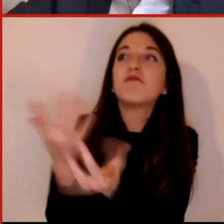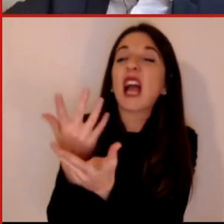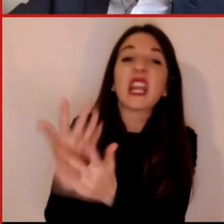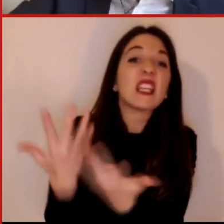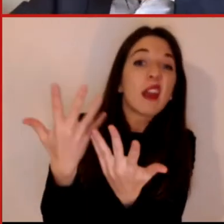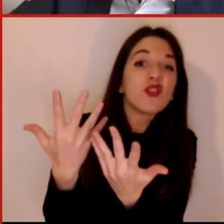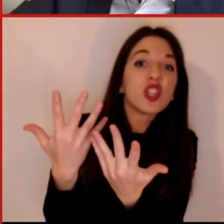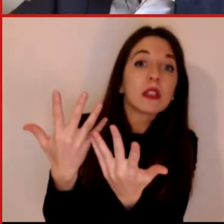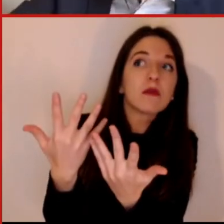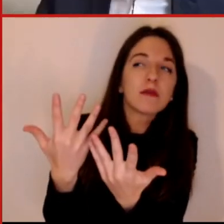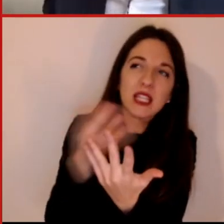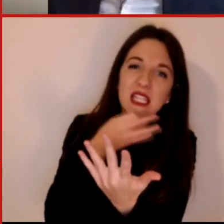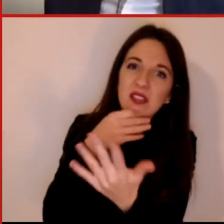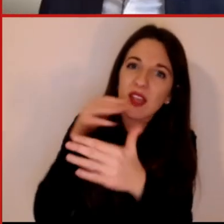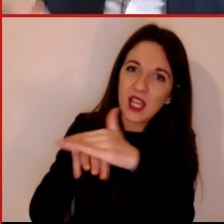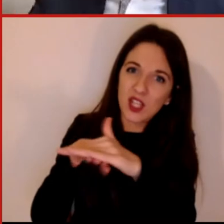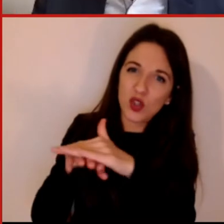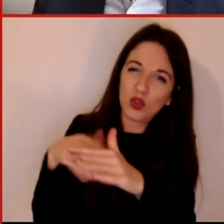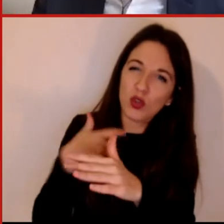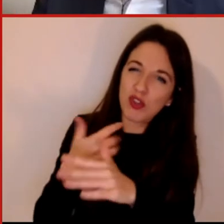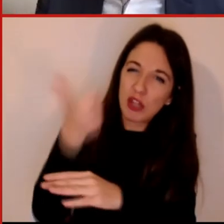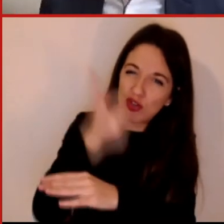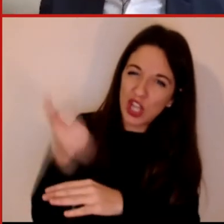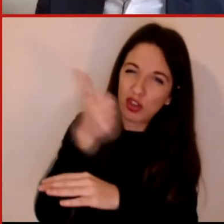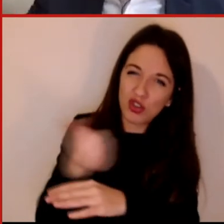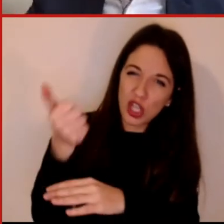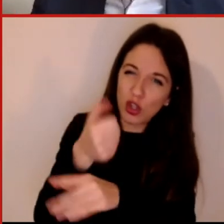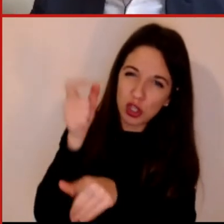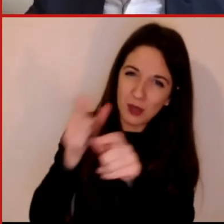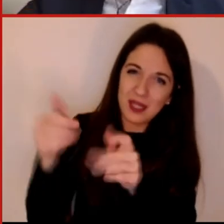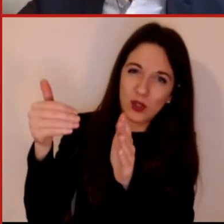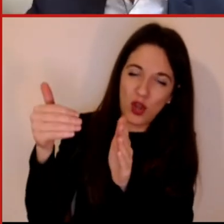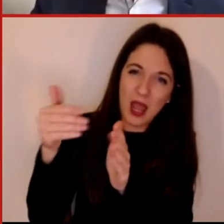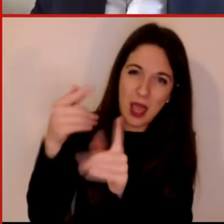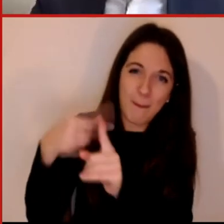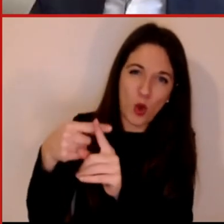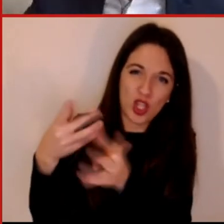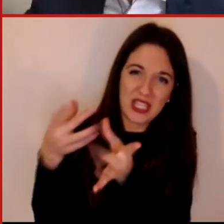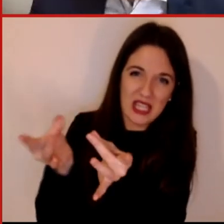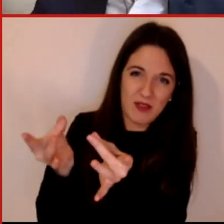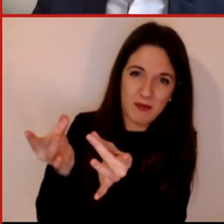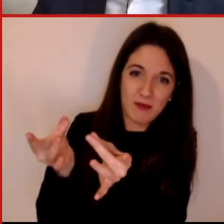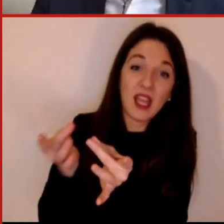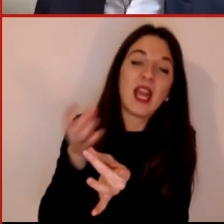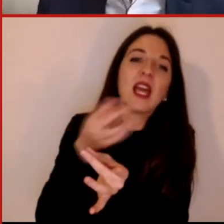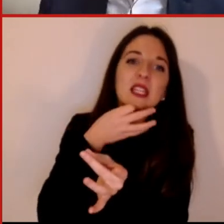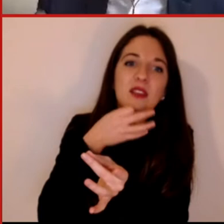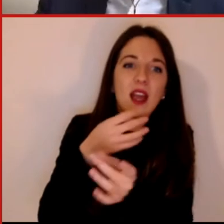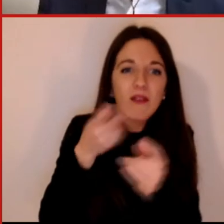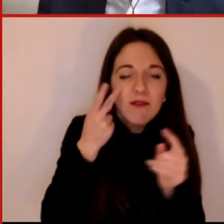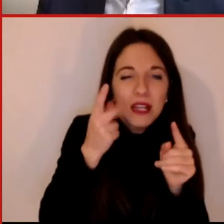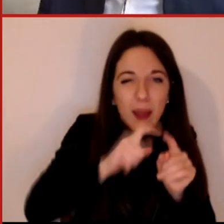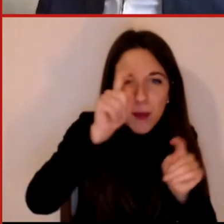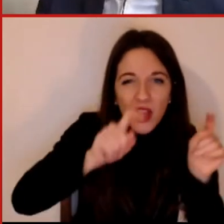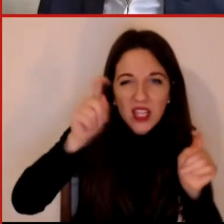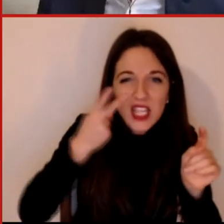poteva dire che a marzo sicuramente c'era trasmissione molto forte in tutti i paesi europei, negli Stati Uniti e così via, quindi la